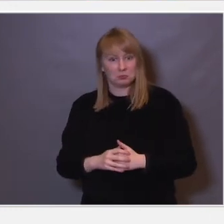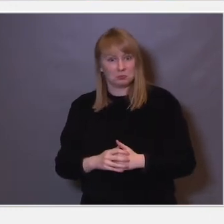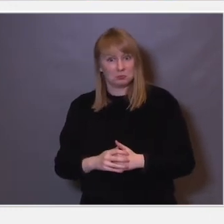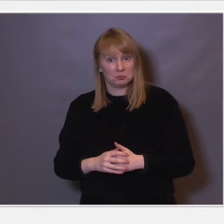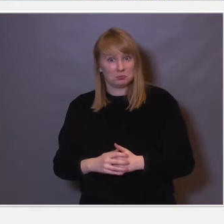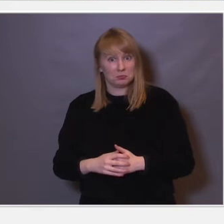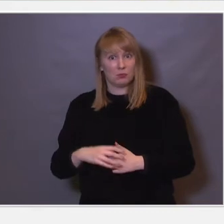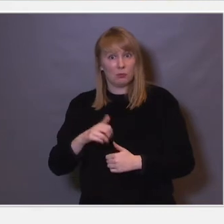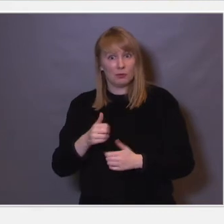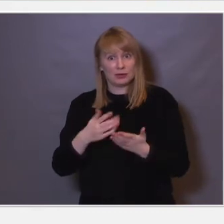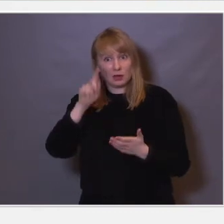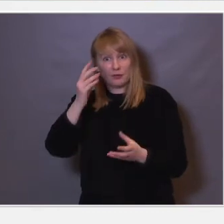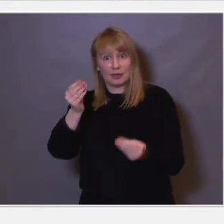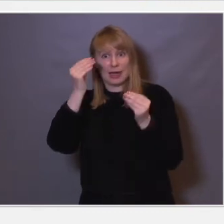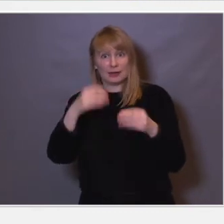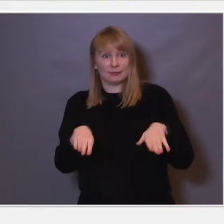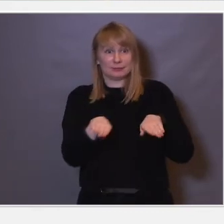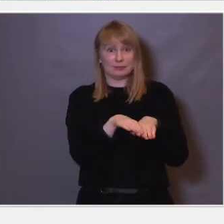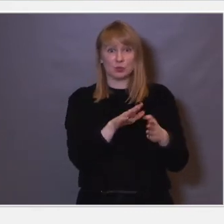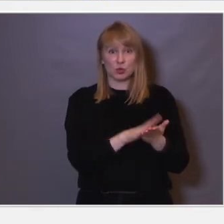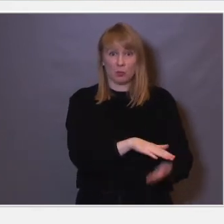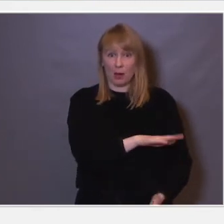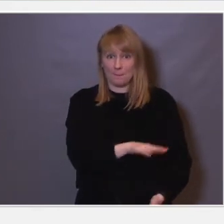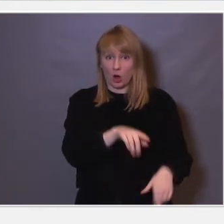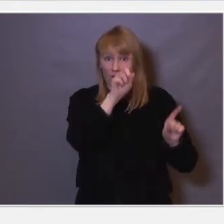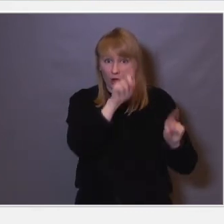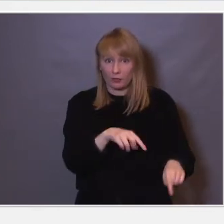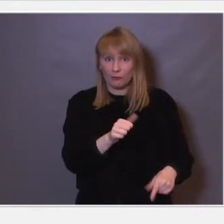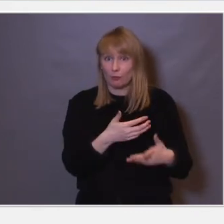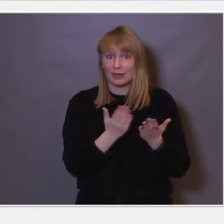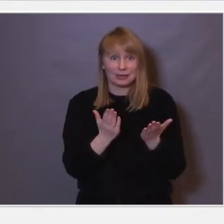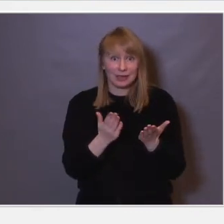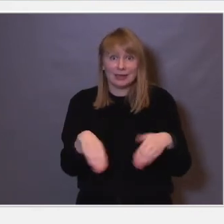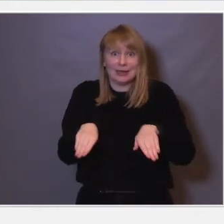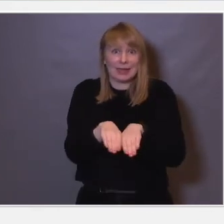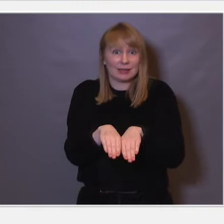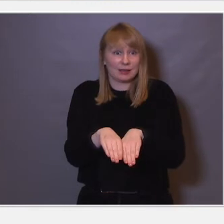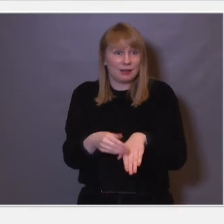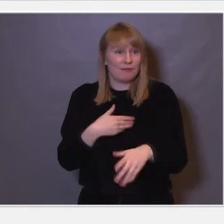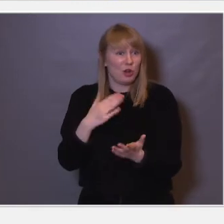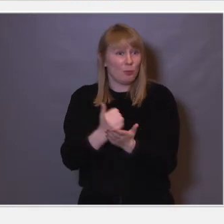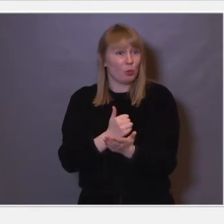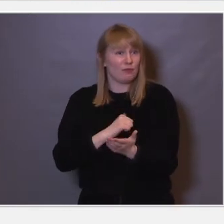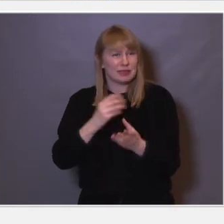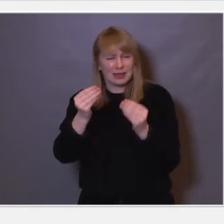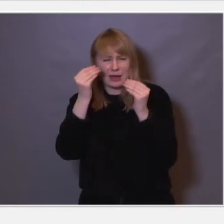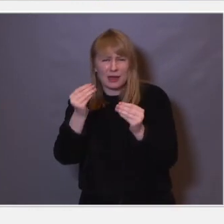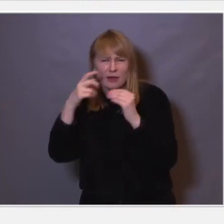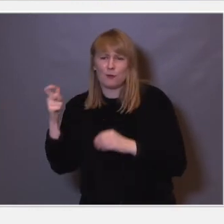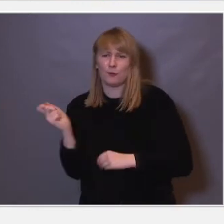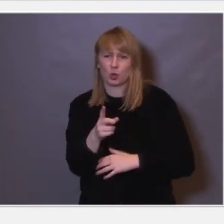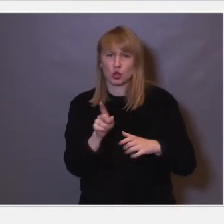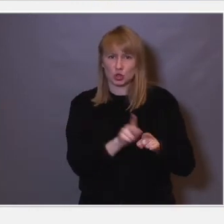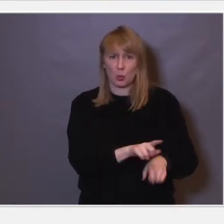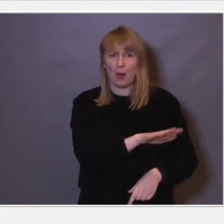den er det? Hvorfor kunne ikke vi lære like godt som disse ungene, eller de små dyrene? Det hadde vært veldig kjekt for oss å kunne lære så kjapt som de gjør.